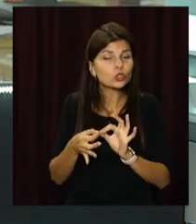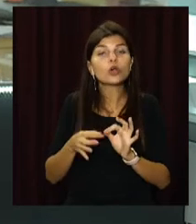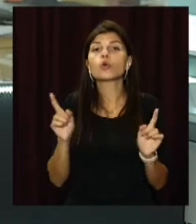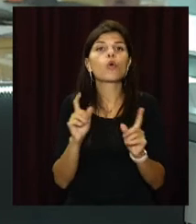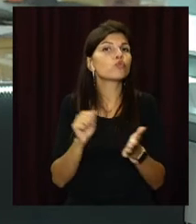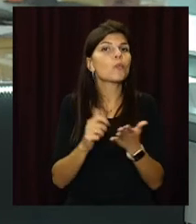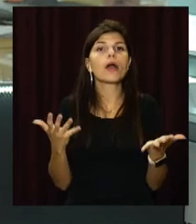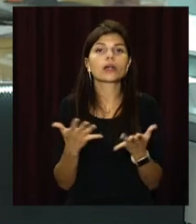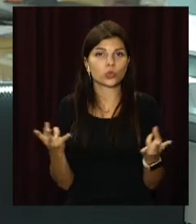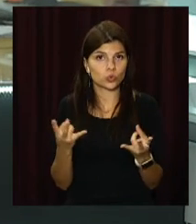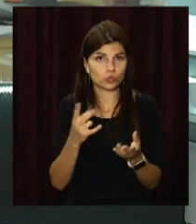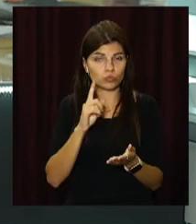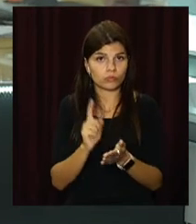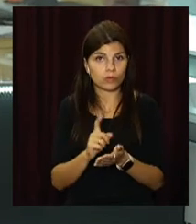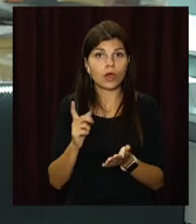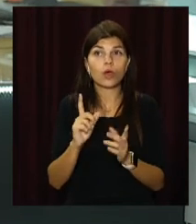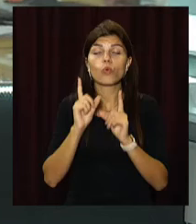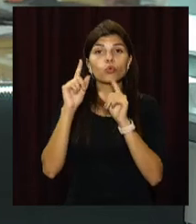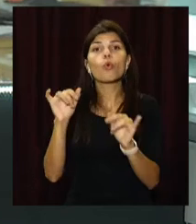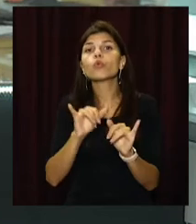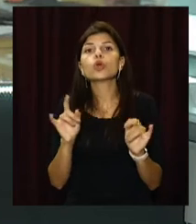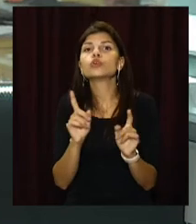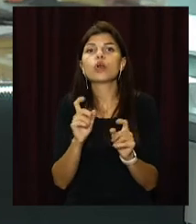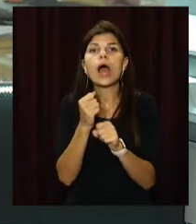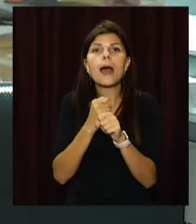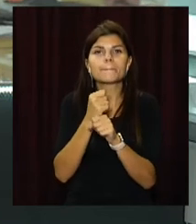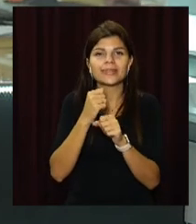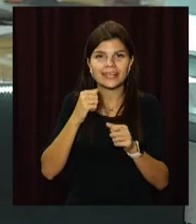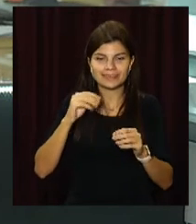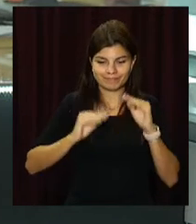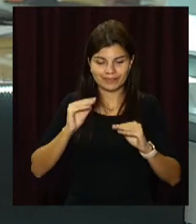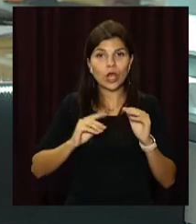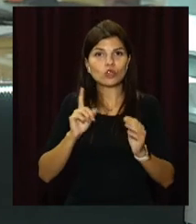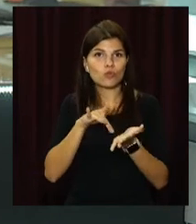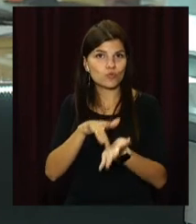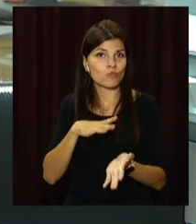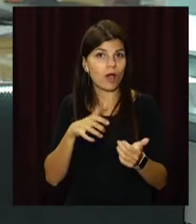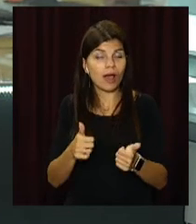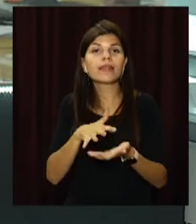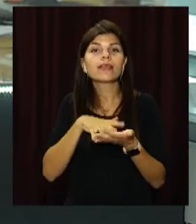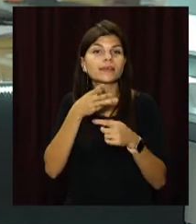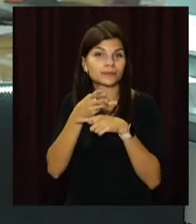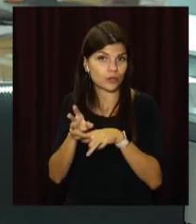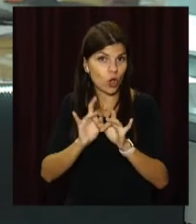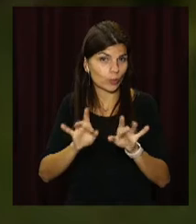Які документи потрібно мати, куди поїхати та що покласти в аптечку, аби відпустка була вдалою, дивіться далі.